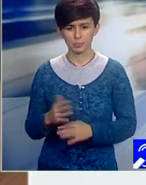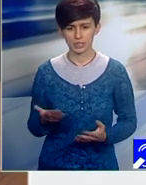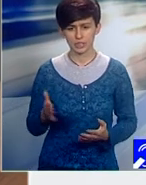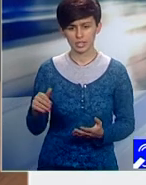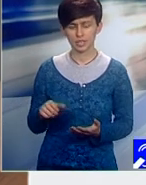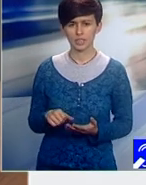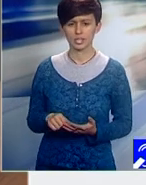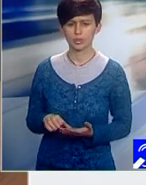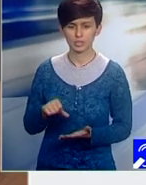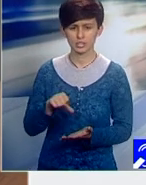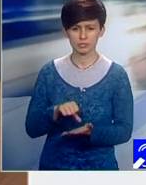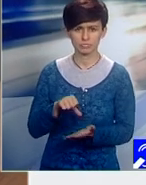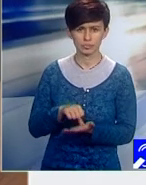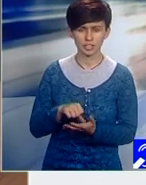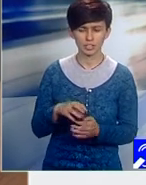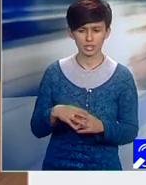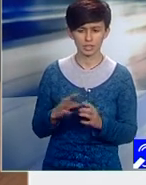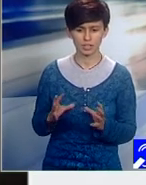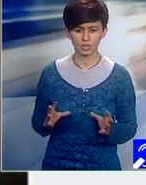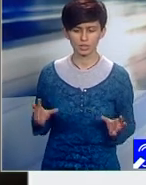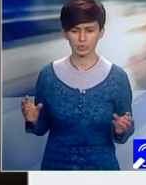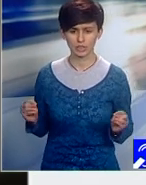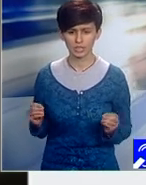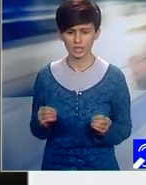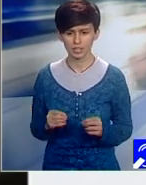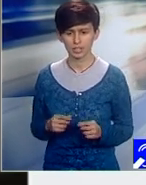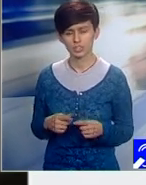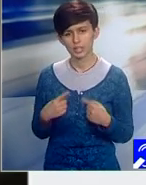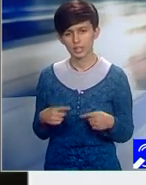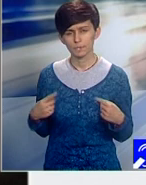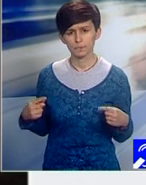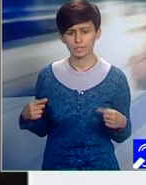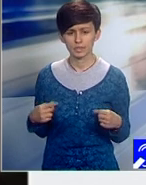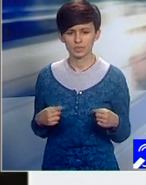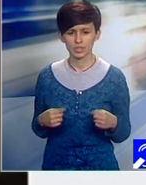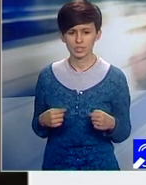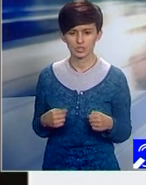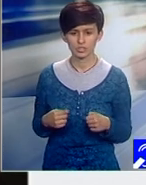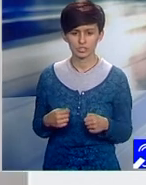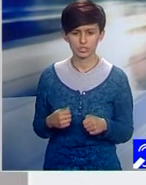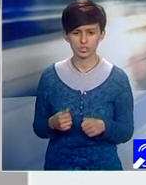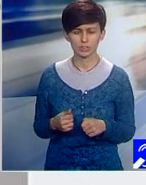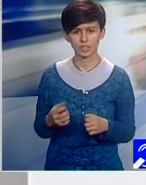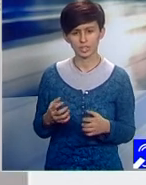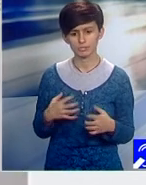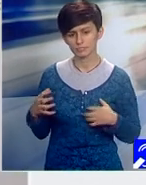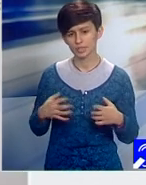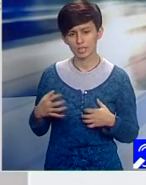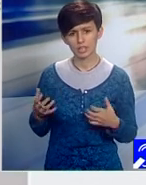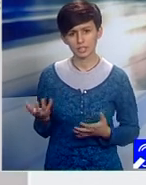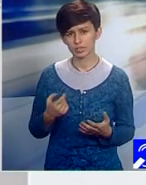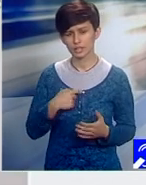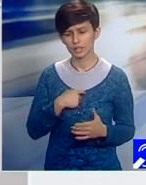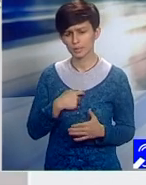în România, cât și a diversilor startup-uri și alți actori care ar putea